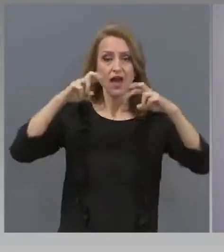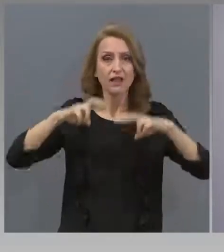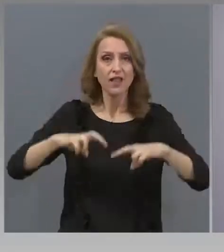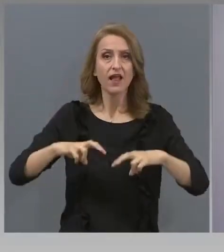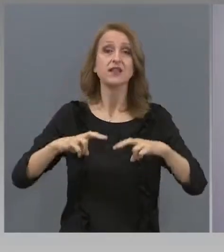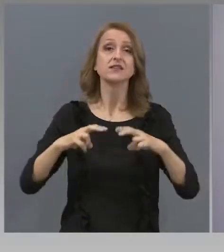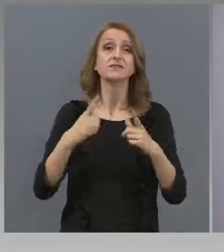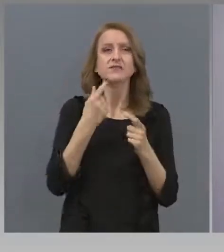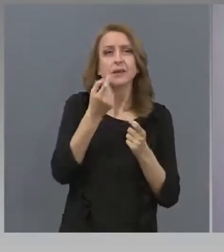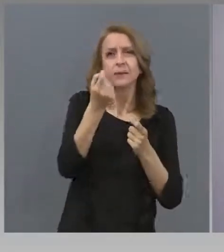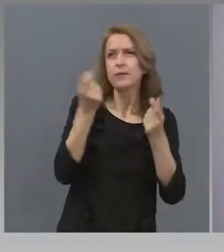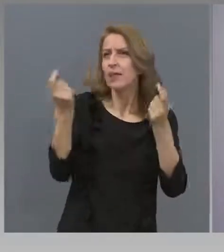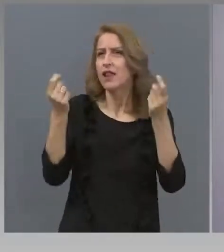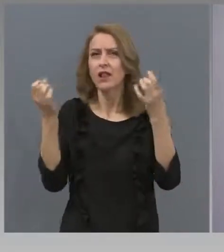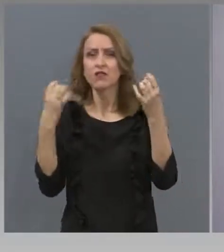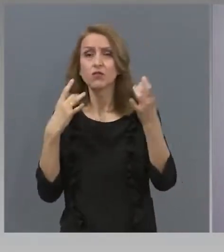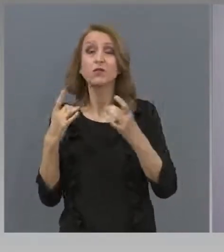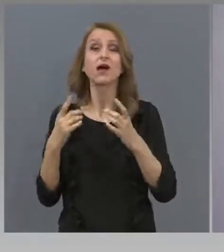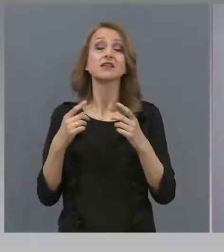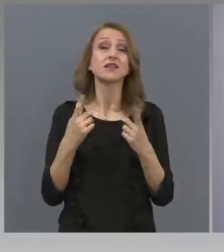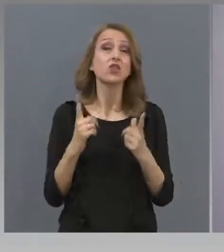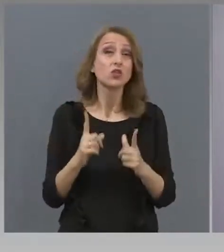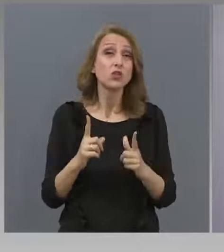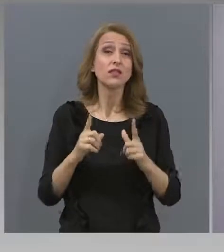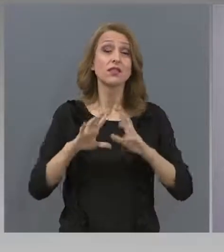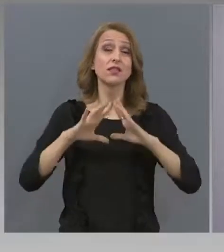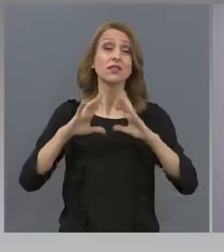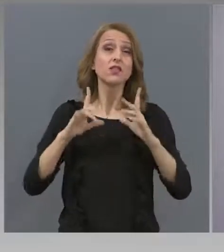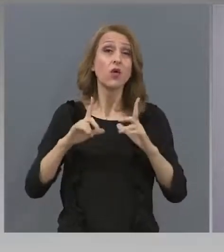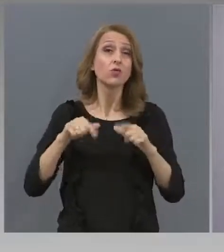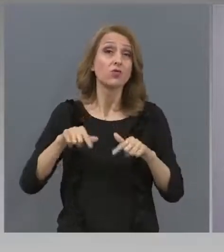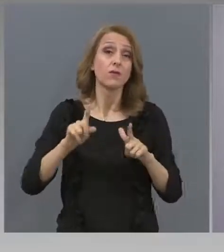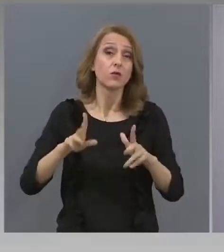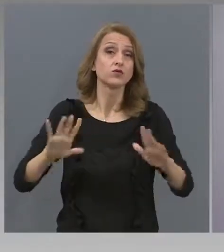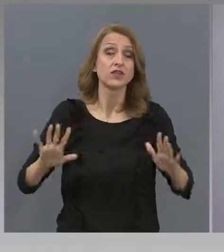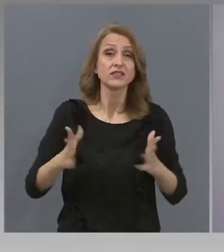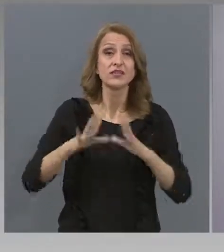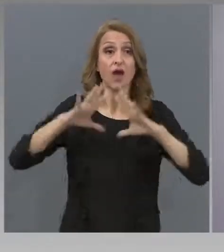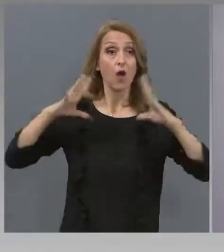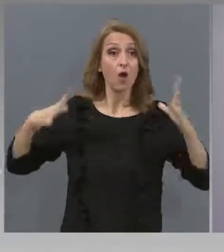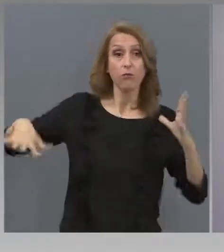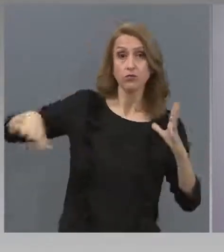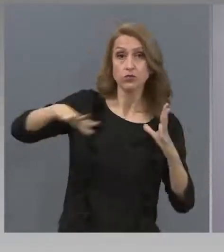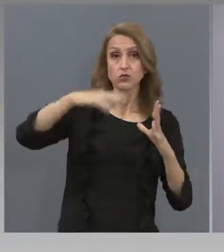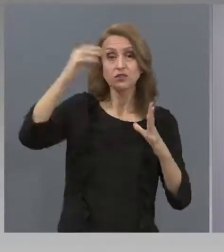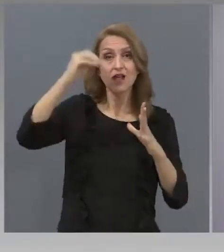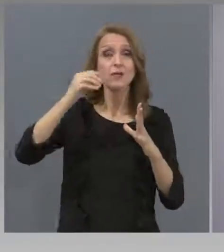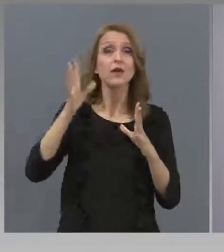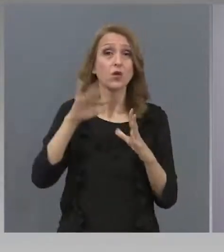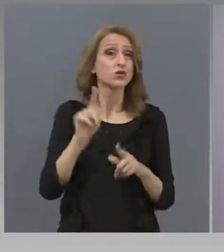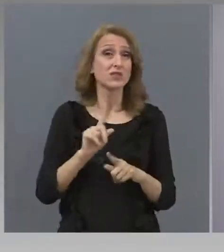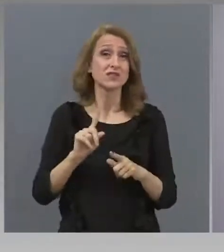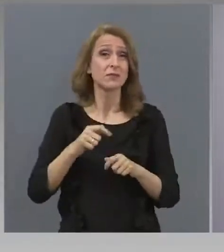националното външно оценяване, то е само след част от класовете. И в момента то все още не е направено.